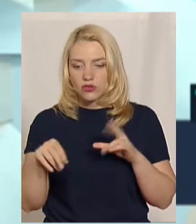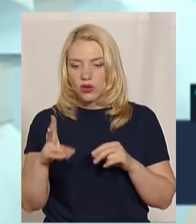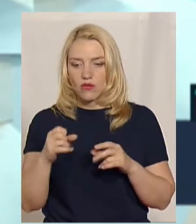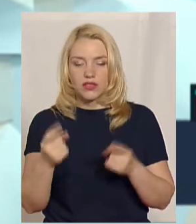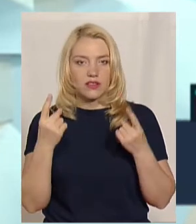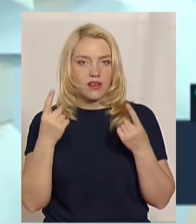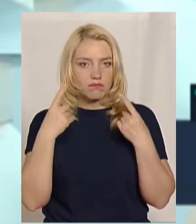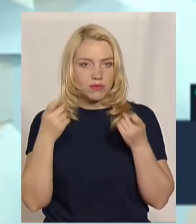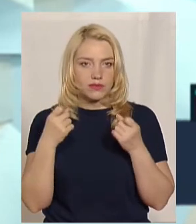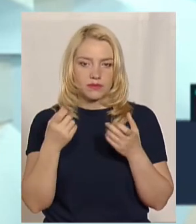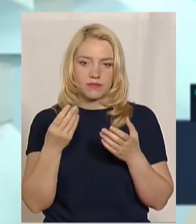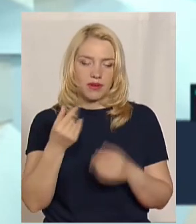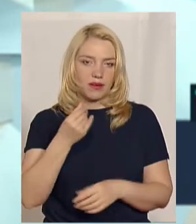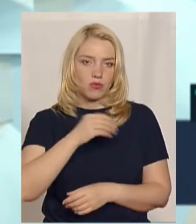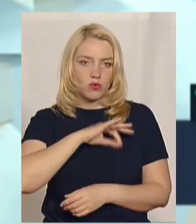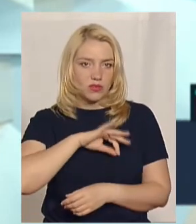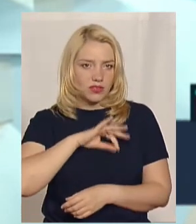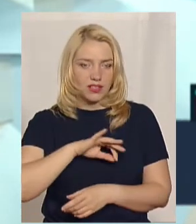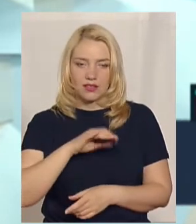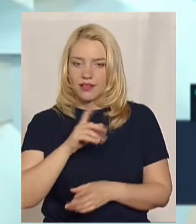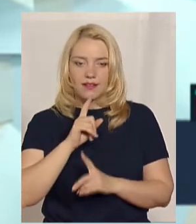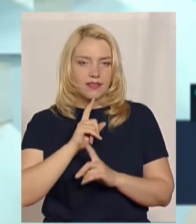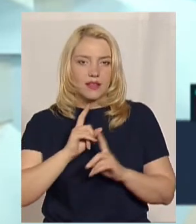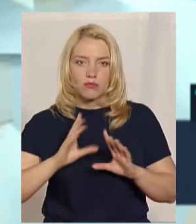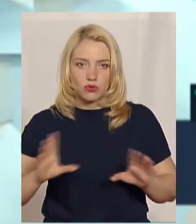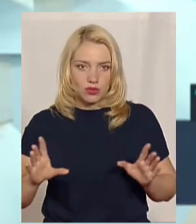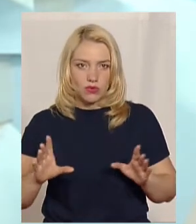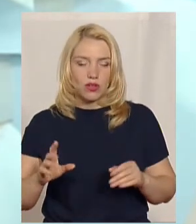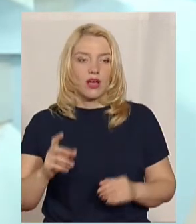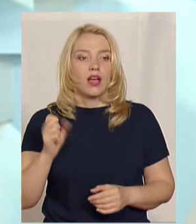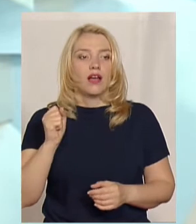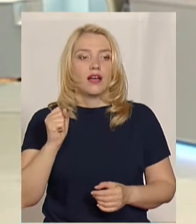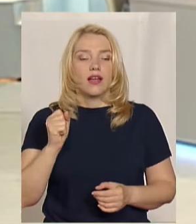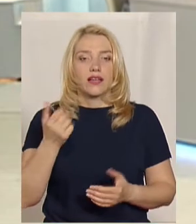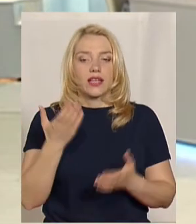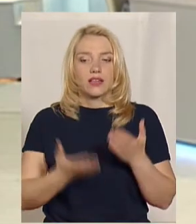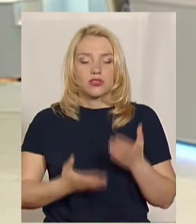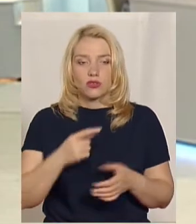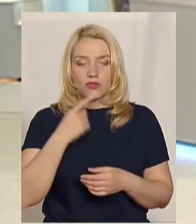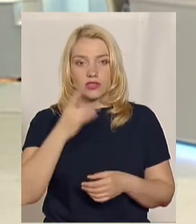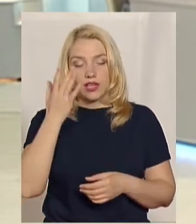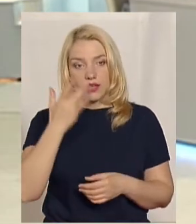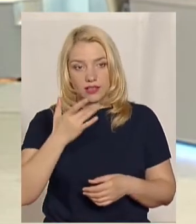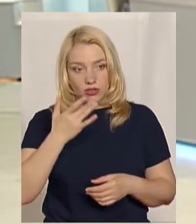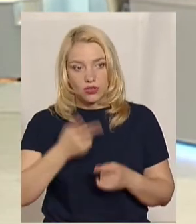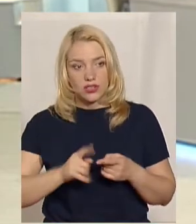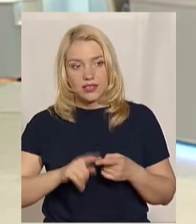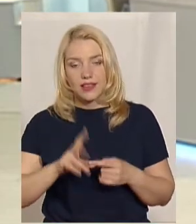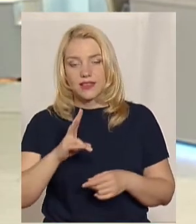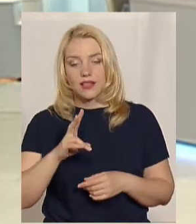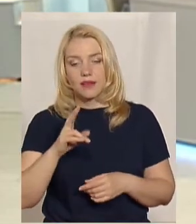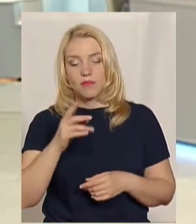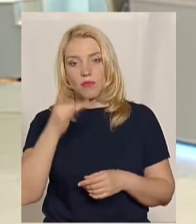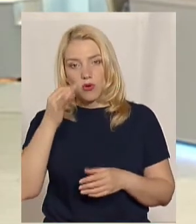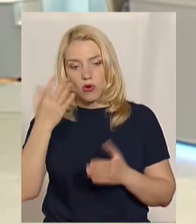на великі прибутки ми не будемо, але… Ну, літо – неприбутковий сезон, якщо говорити про сеанси в